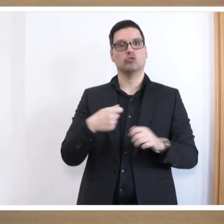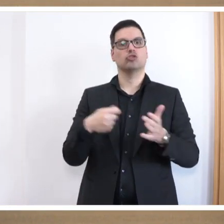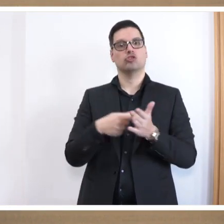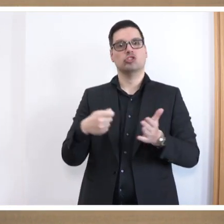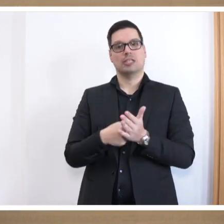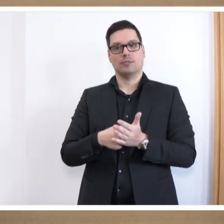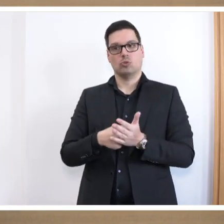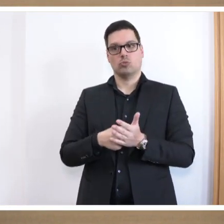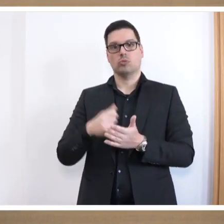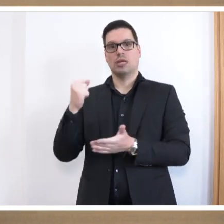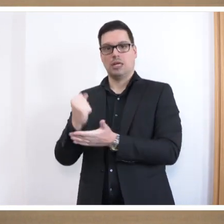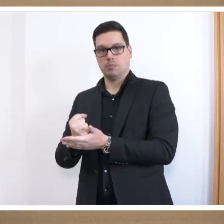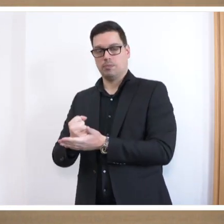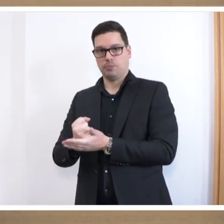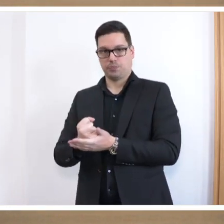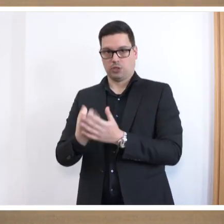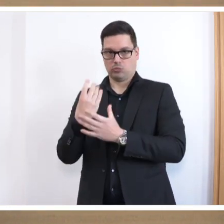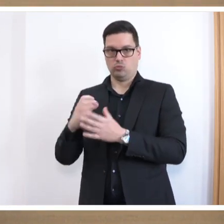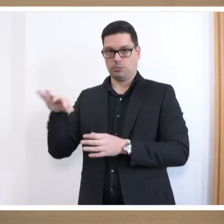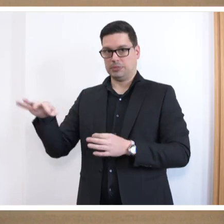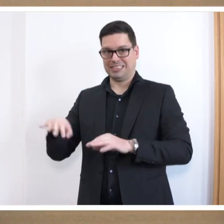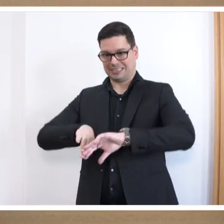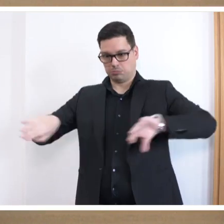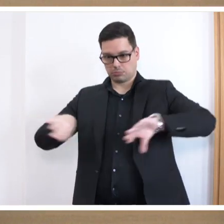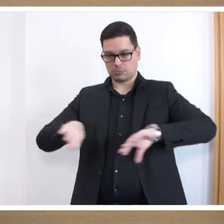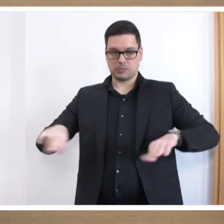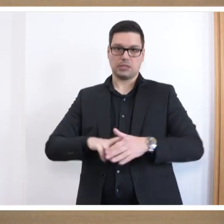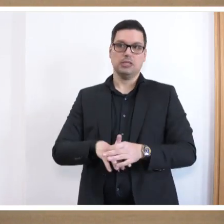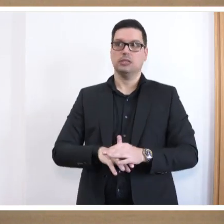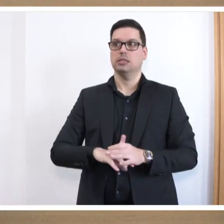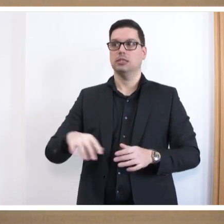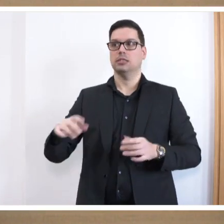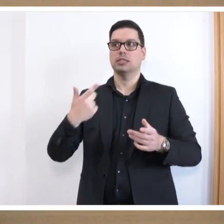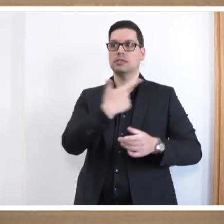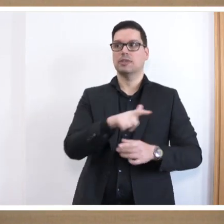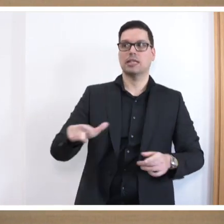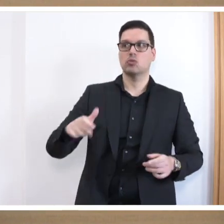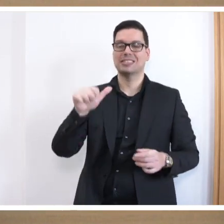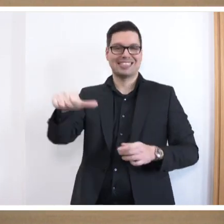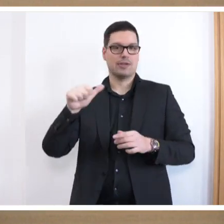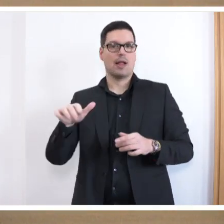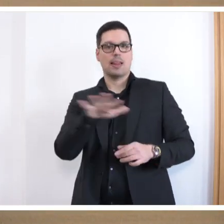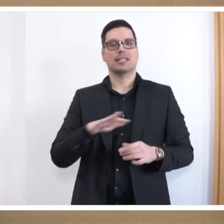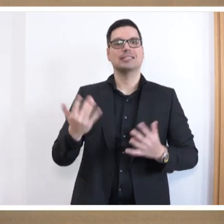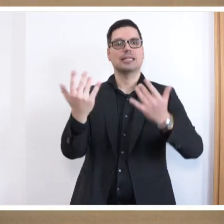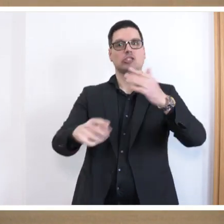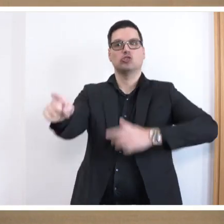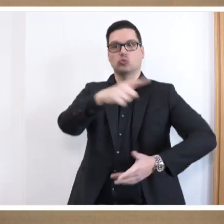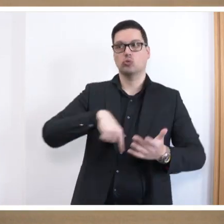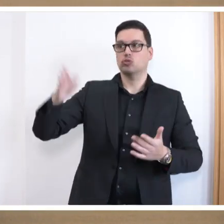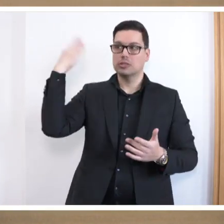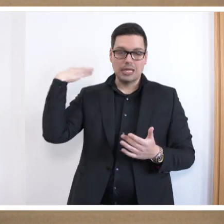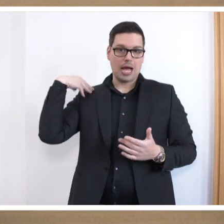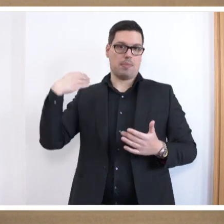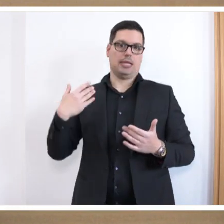Kulturbesitz und dem Amt der Kulturministerin. Ein Vorschlag, den der Landesrechnungshof 2011 schon einmal gemacht hat, um aus der damaligen großen